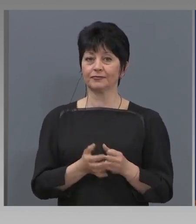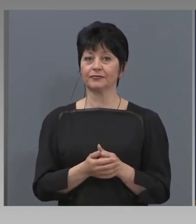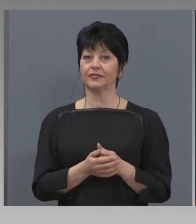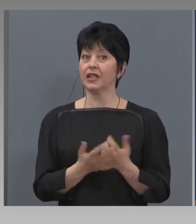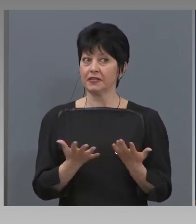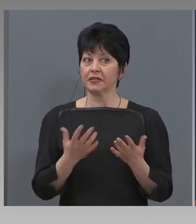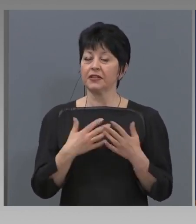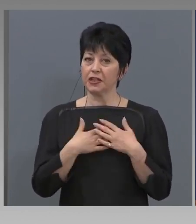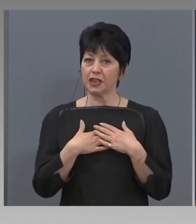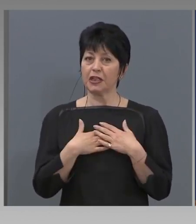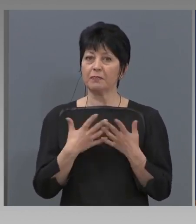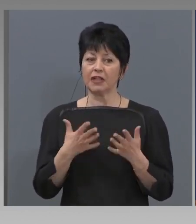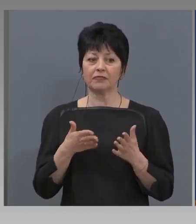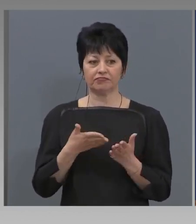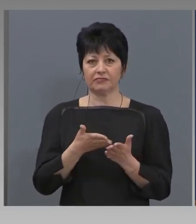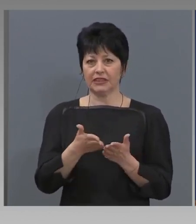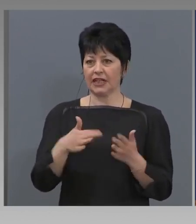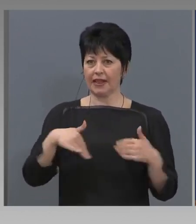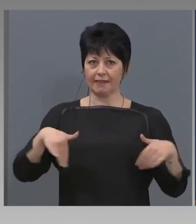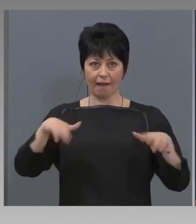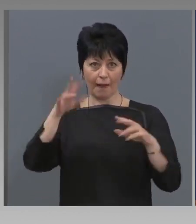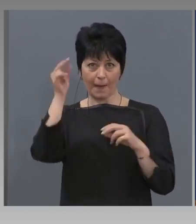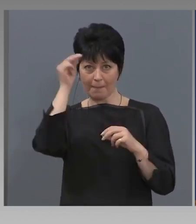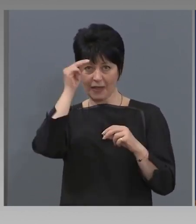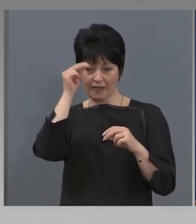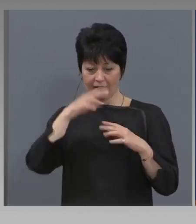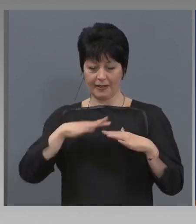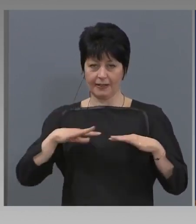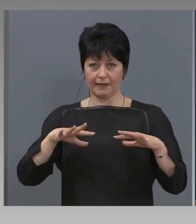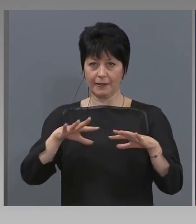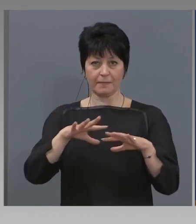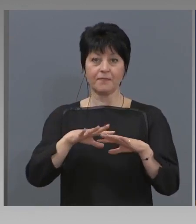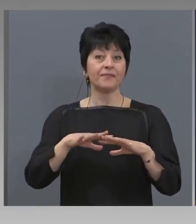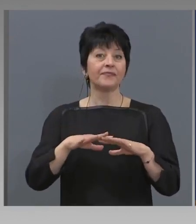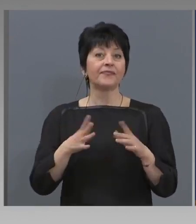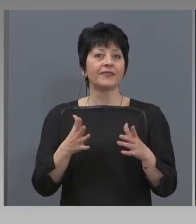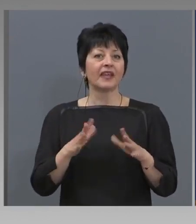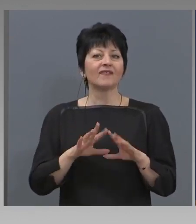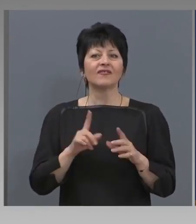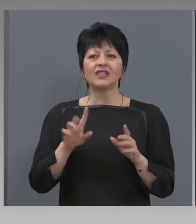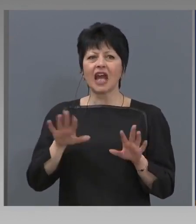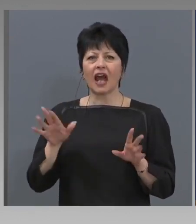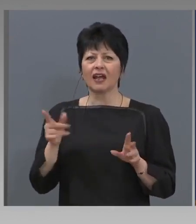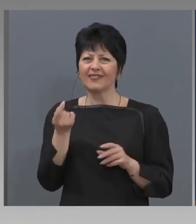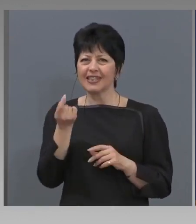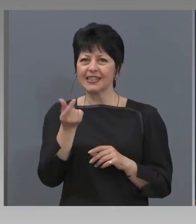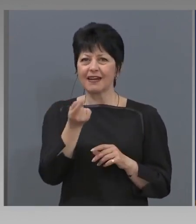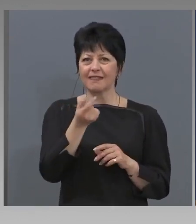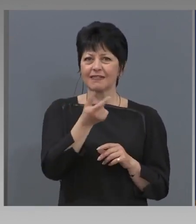Да, има, както и сред българите, както и сред, има всякакви зранца.